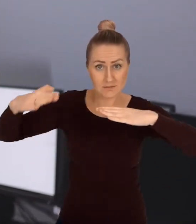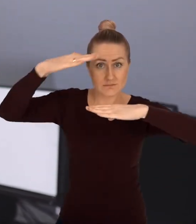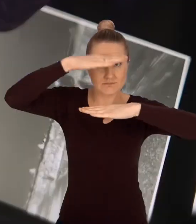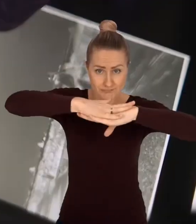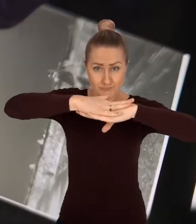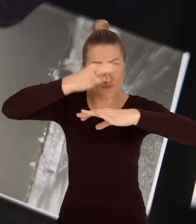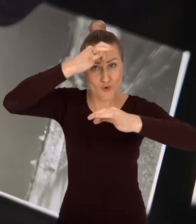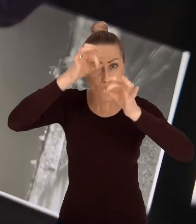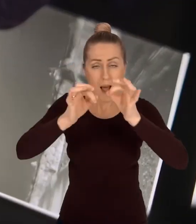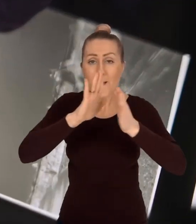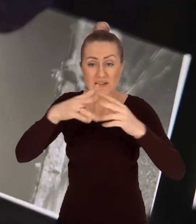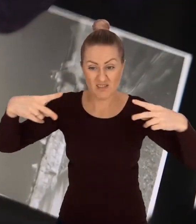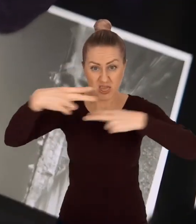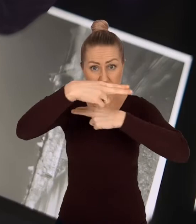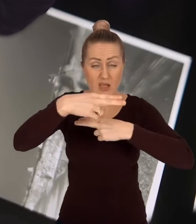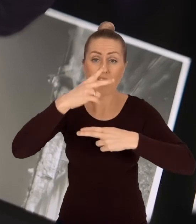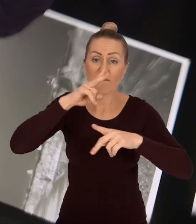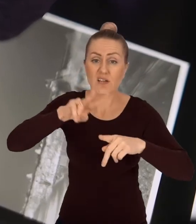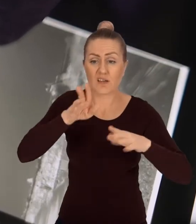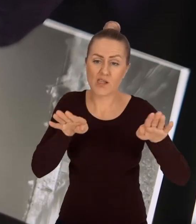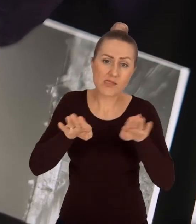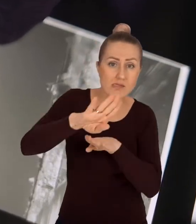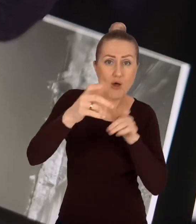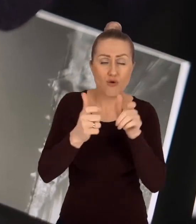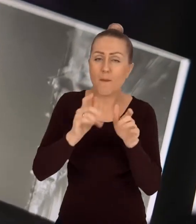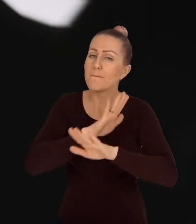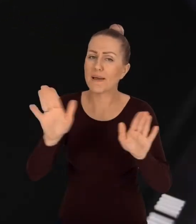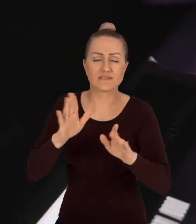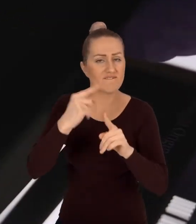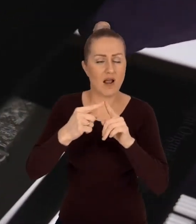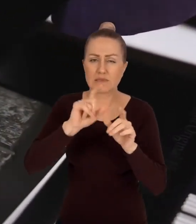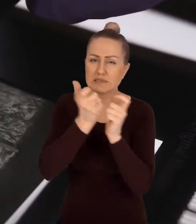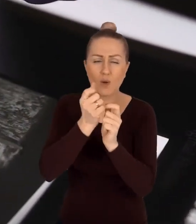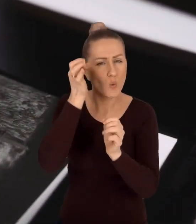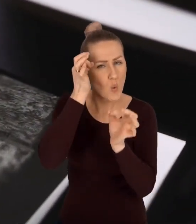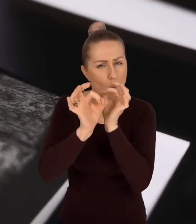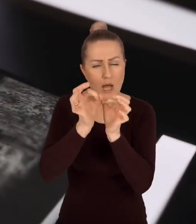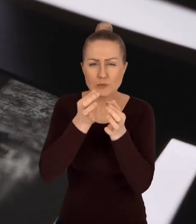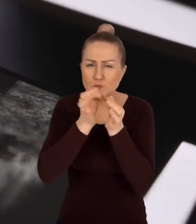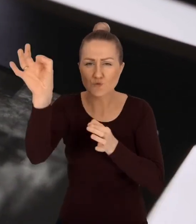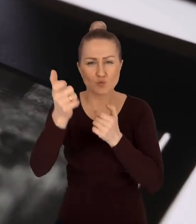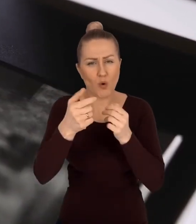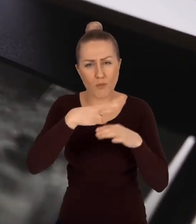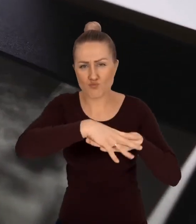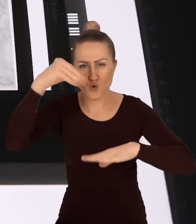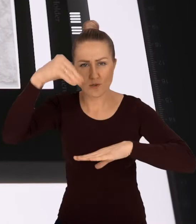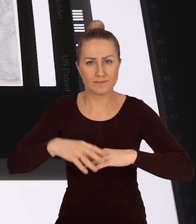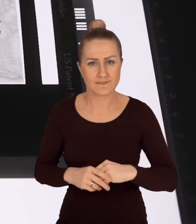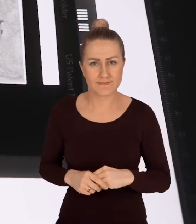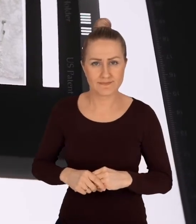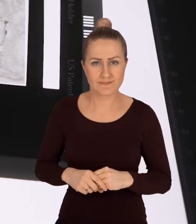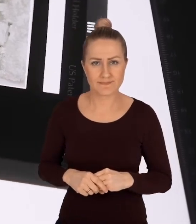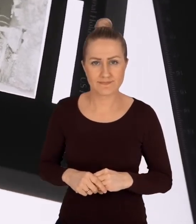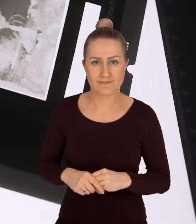umieszczony dokładnie, bez ucinania lub wysłaniania jakiegokolwiek fragmentu poszczególnych klatek.